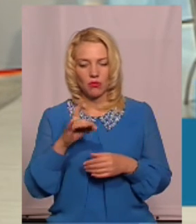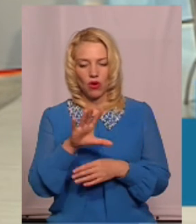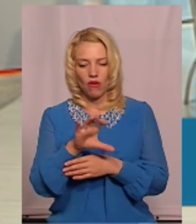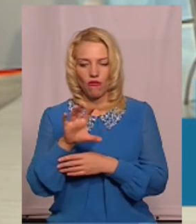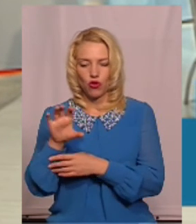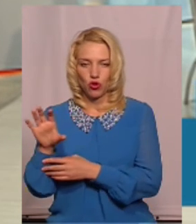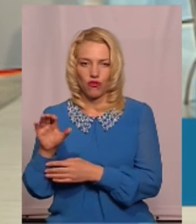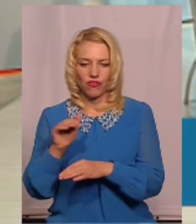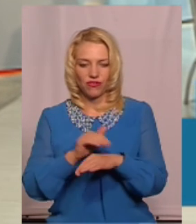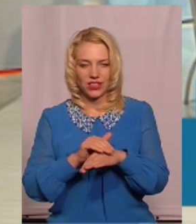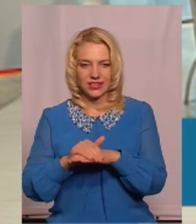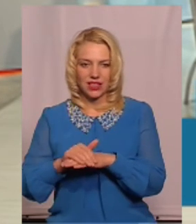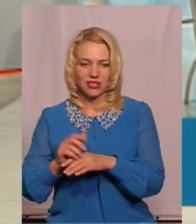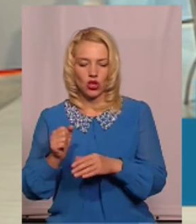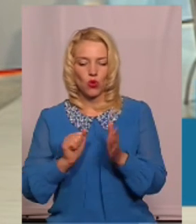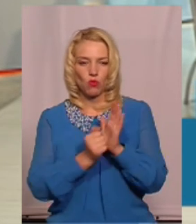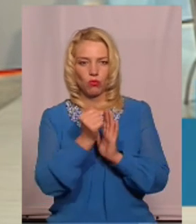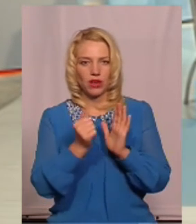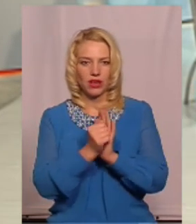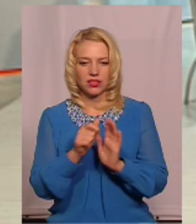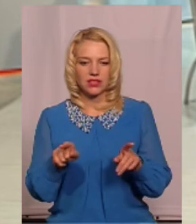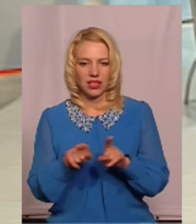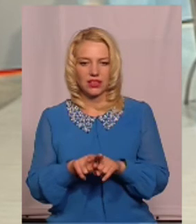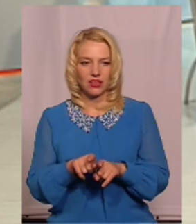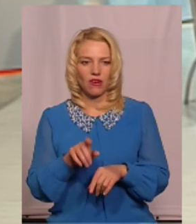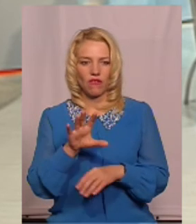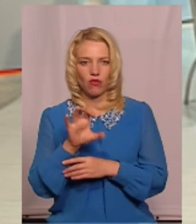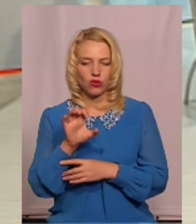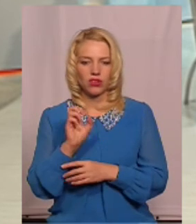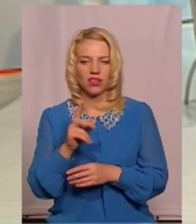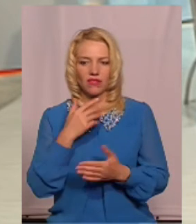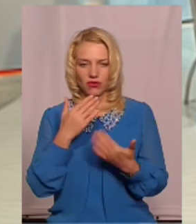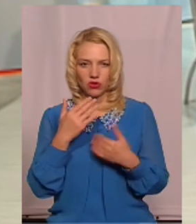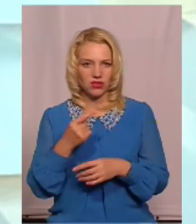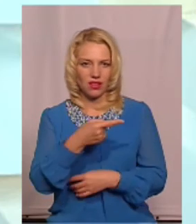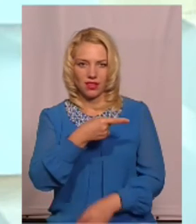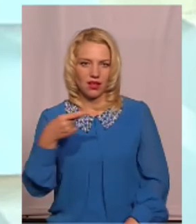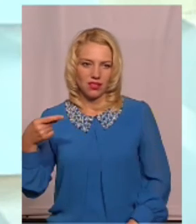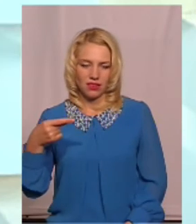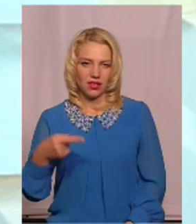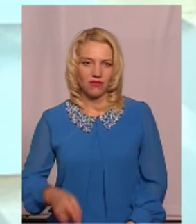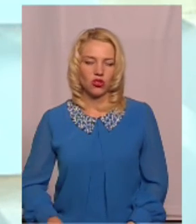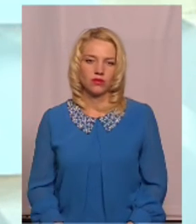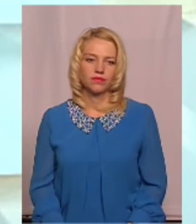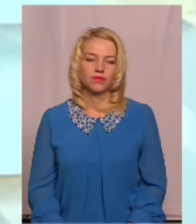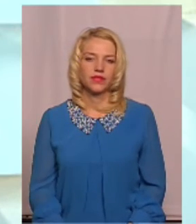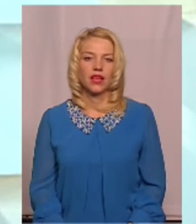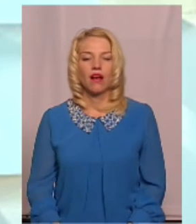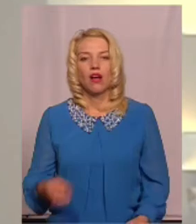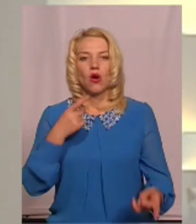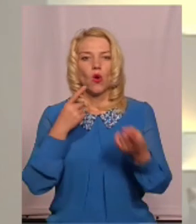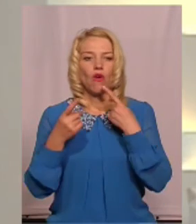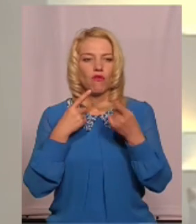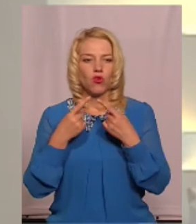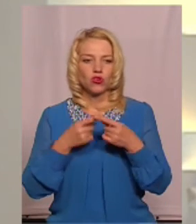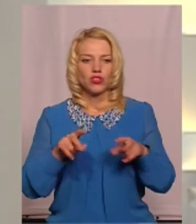фотофіксацію і публікаються такі фотографії. Як ви до цього ставите, як містянка? Негативно. Негативно? Негативно. Ось. Говорючи